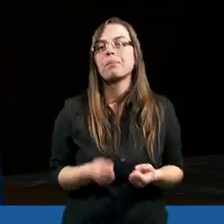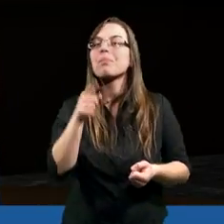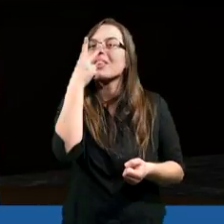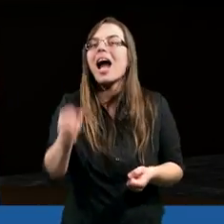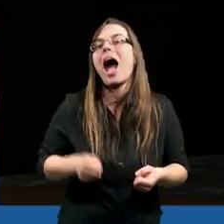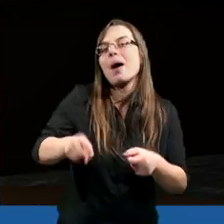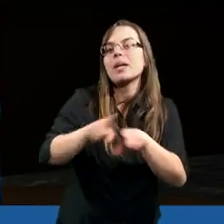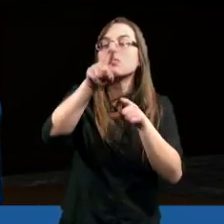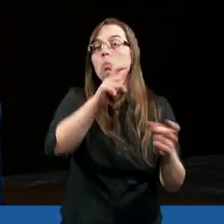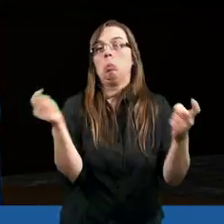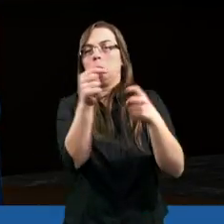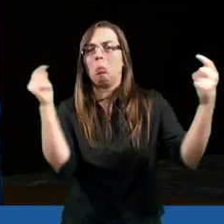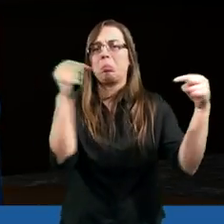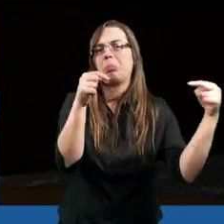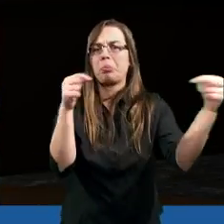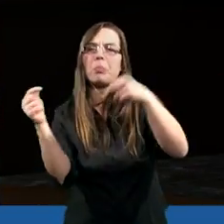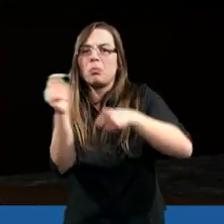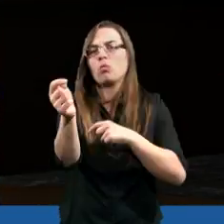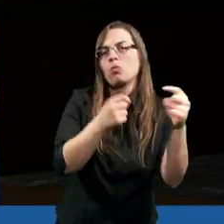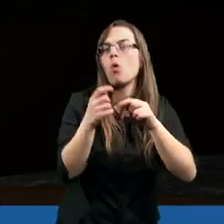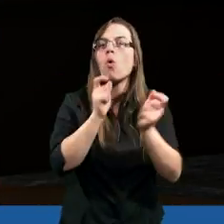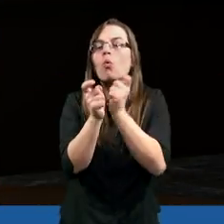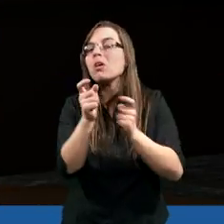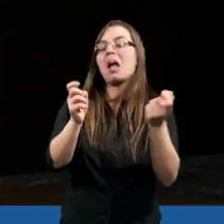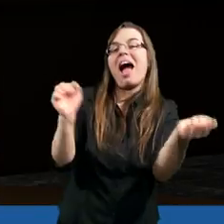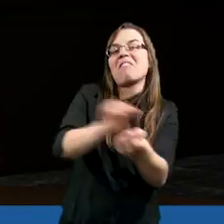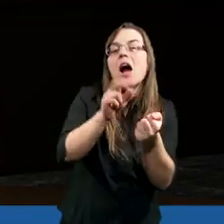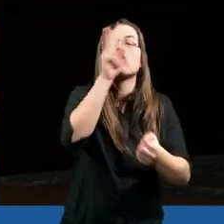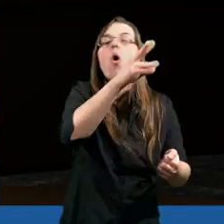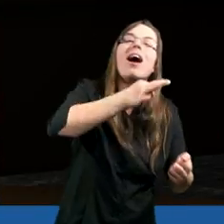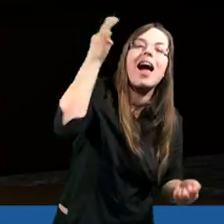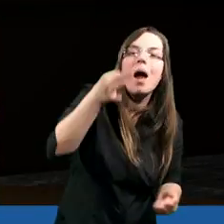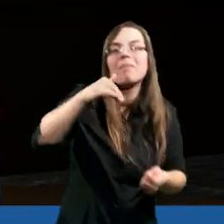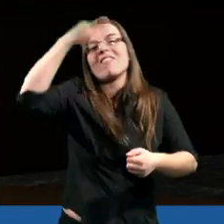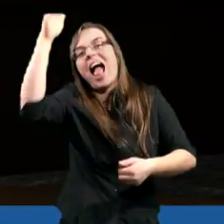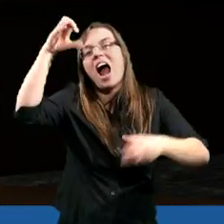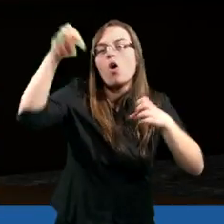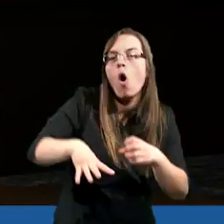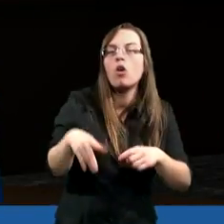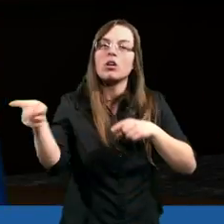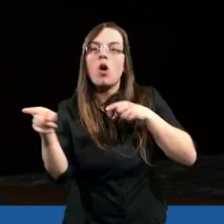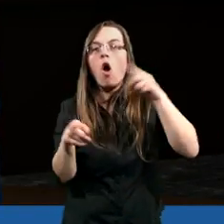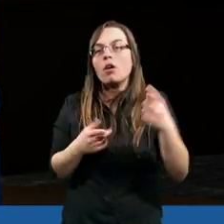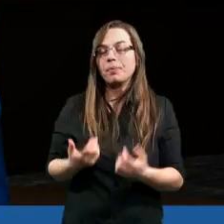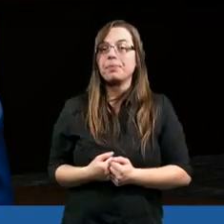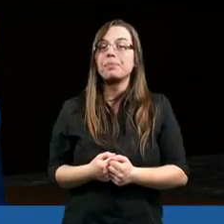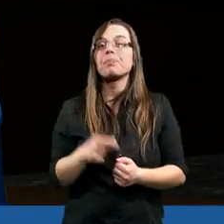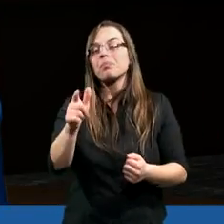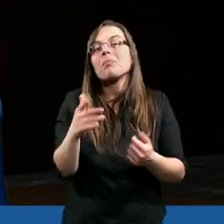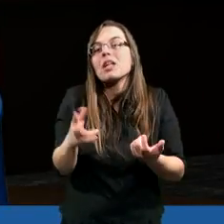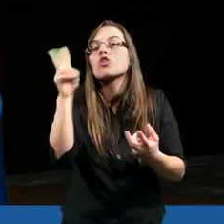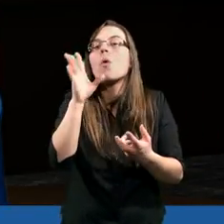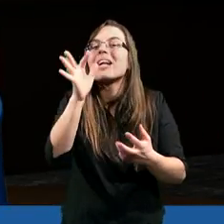to widzimy, że oni się kłócili, były różnice, oni walczyli, kto będzie lepszy, większy, miał więcej